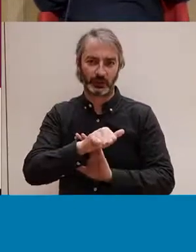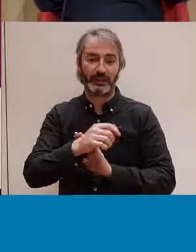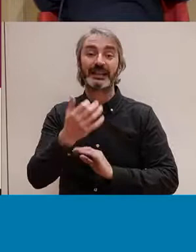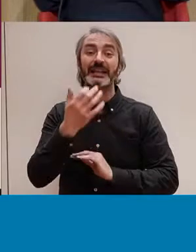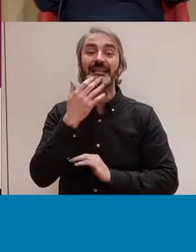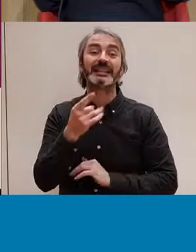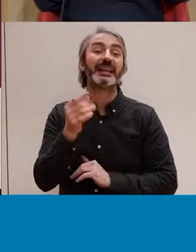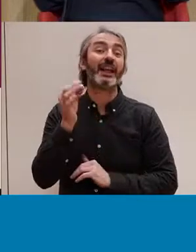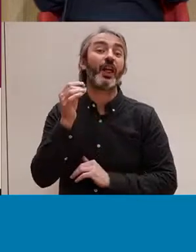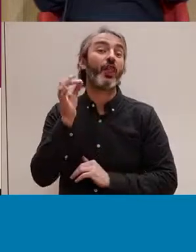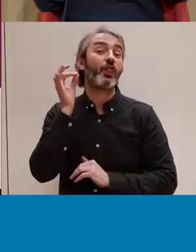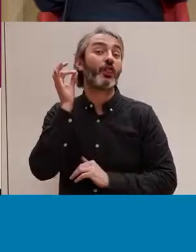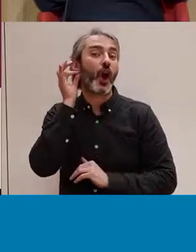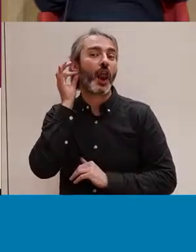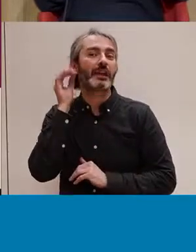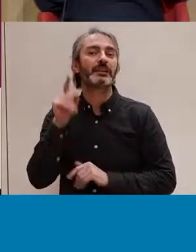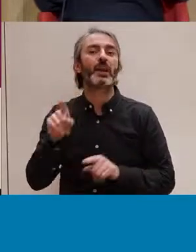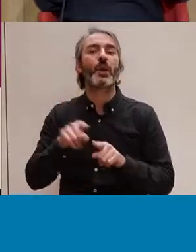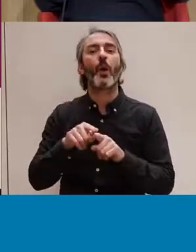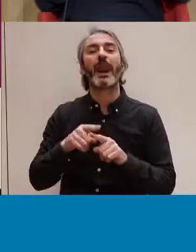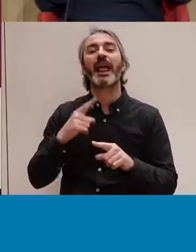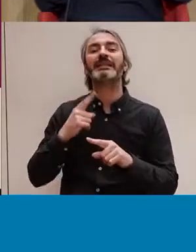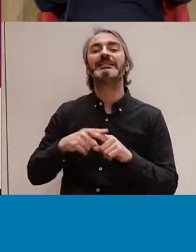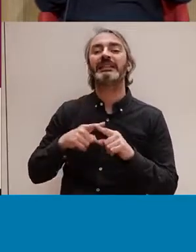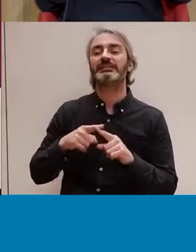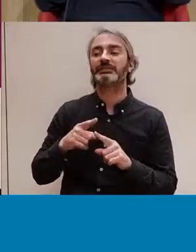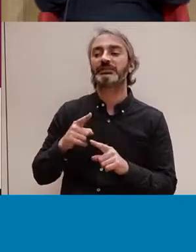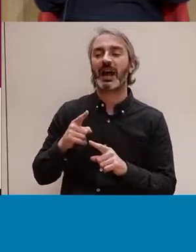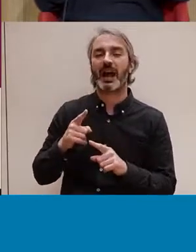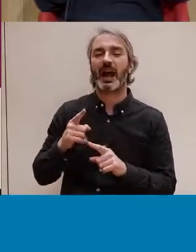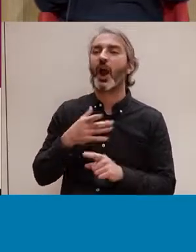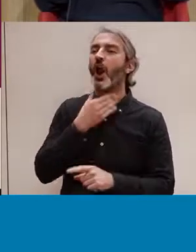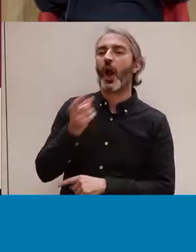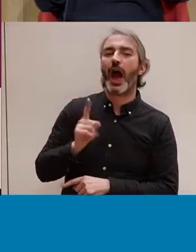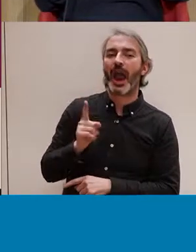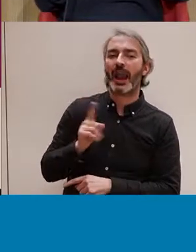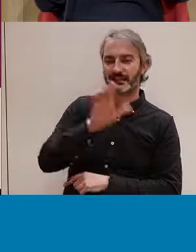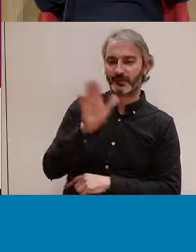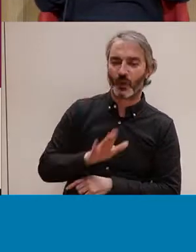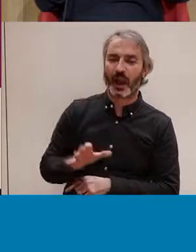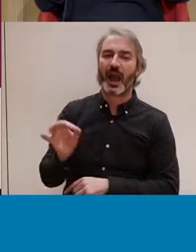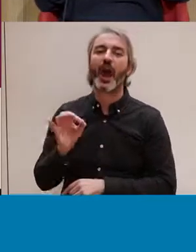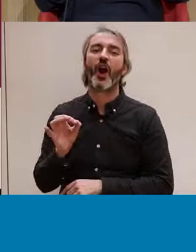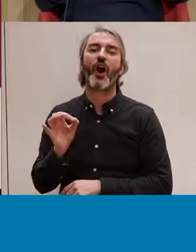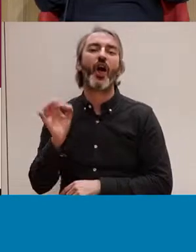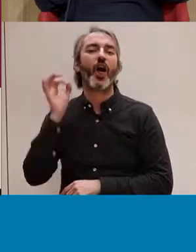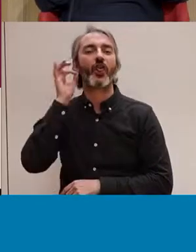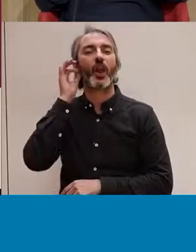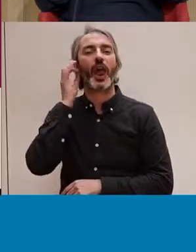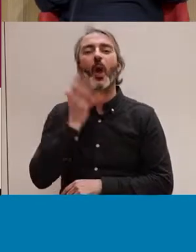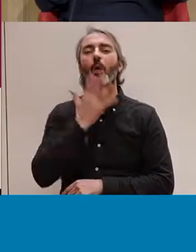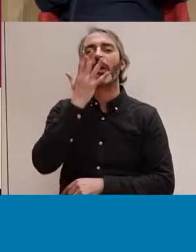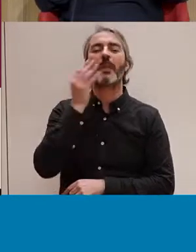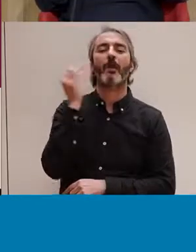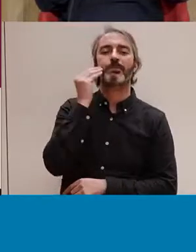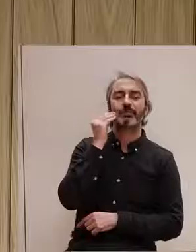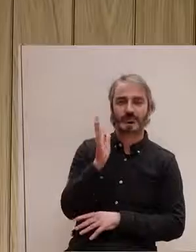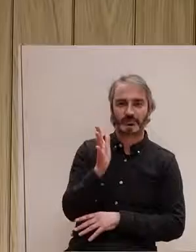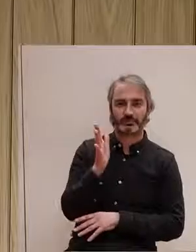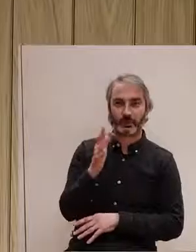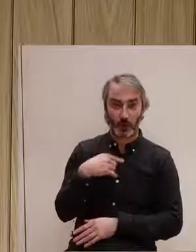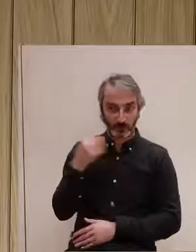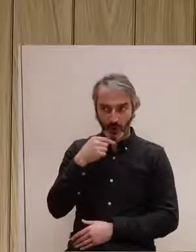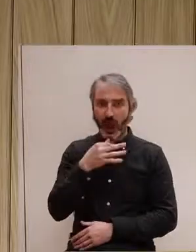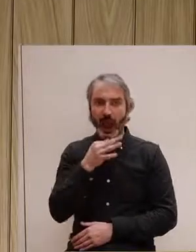sense voler-ho, o que les dones puguin fingir orgasmes, no?, que això creiem que nosaltres ens adonem que és una idea que està encara molt, molt, molt